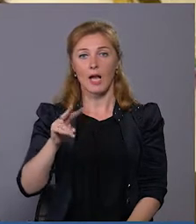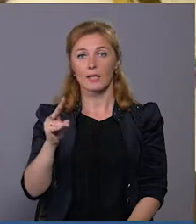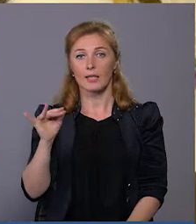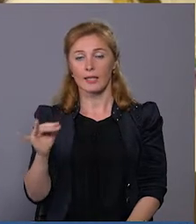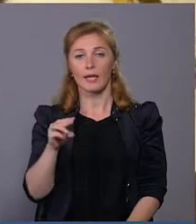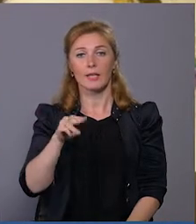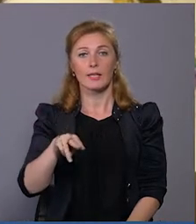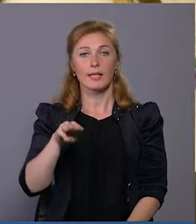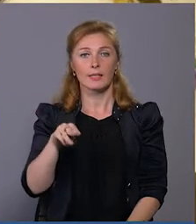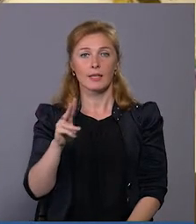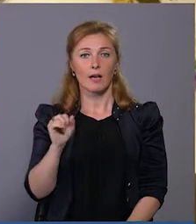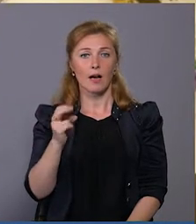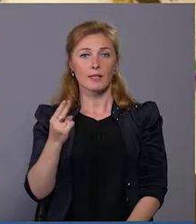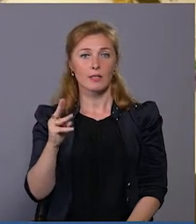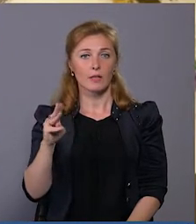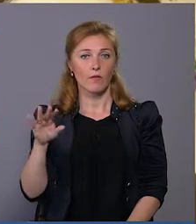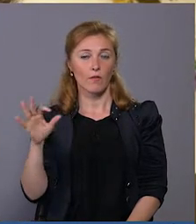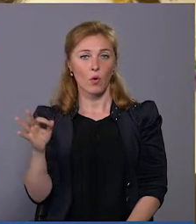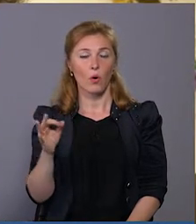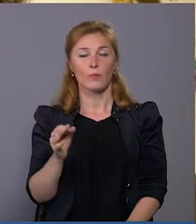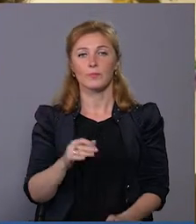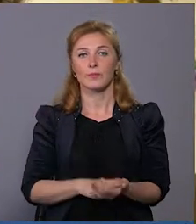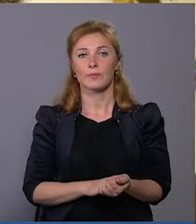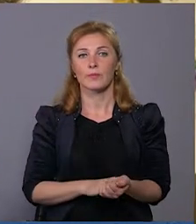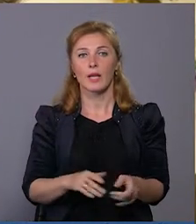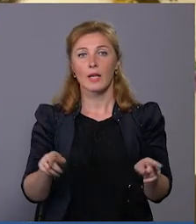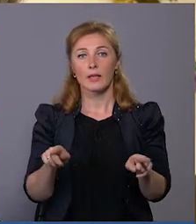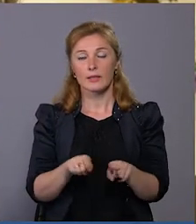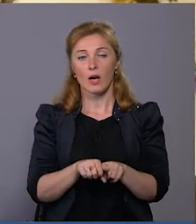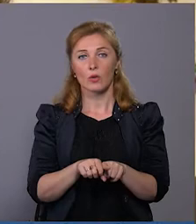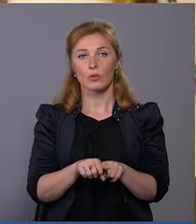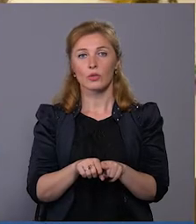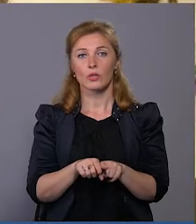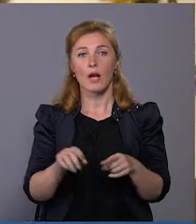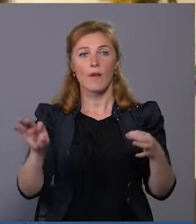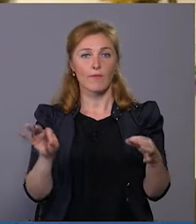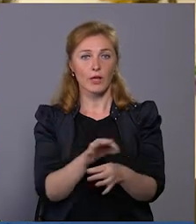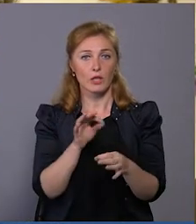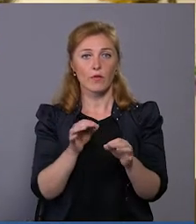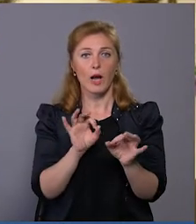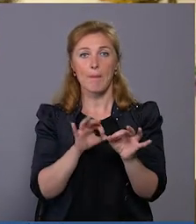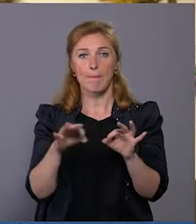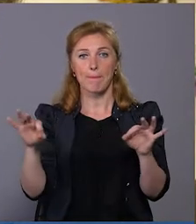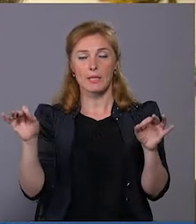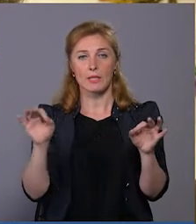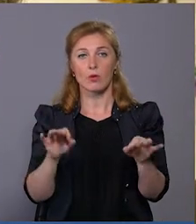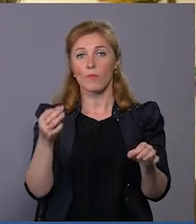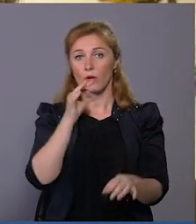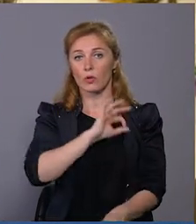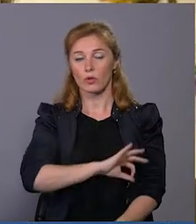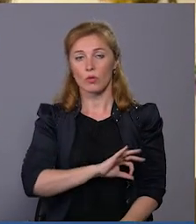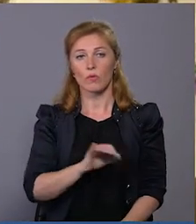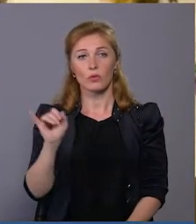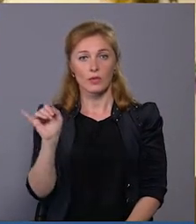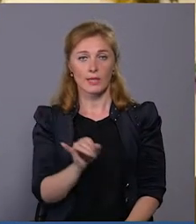ткацтво ручне і станочне. Також і вишивка бісером використовується. І